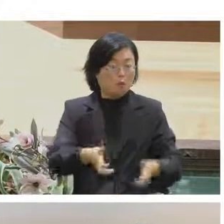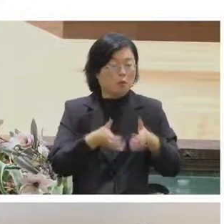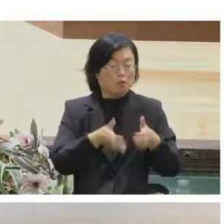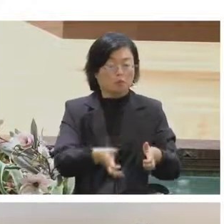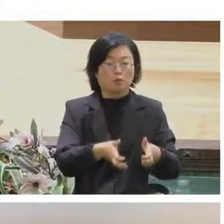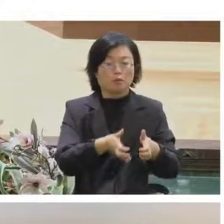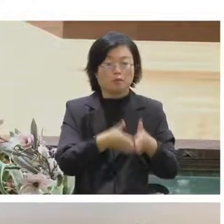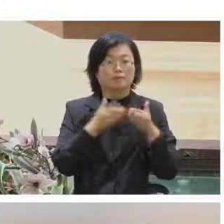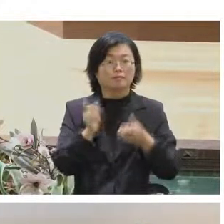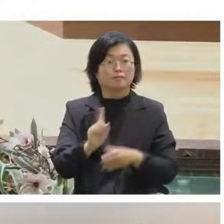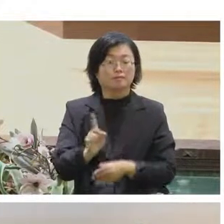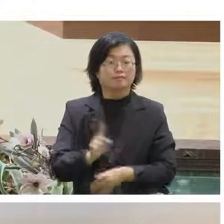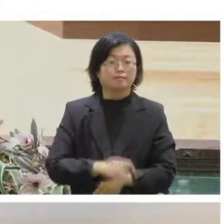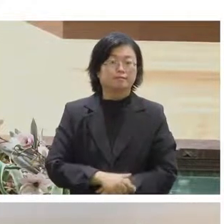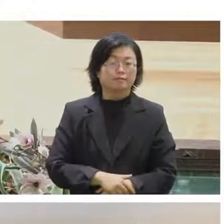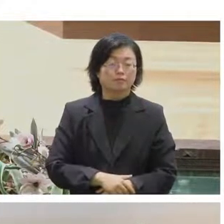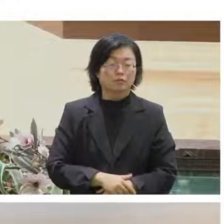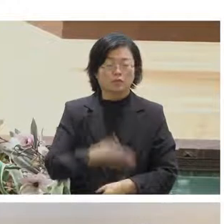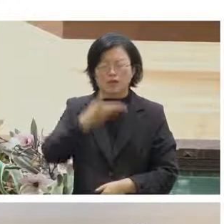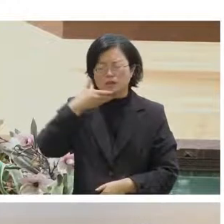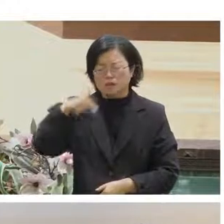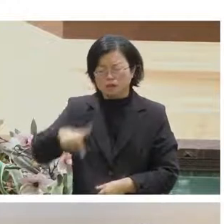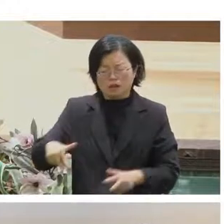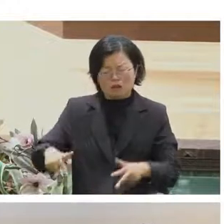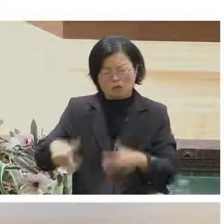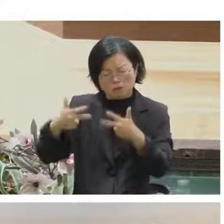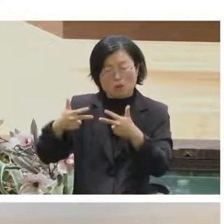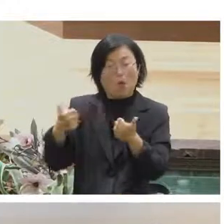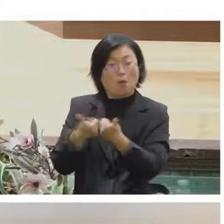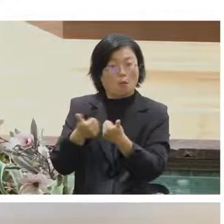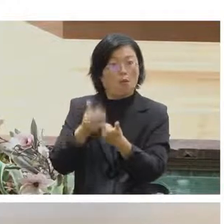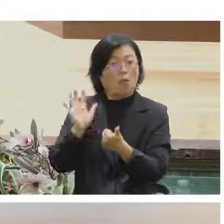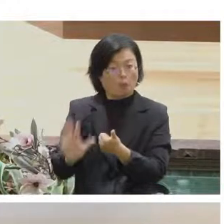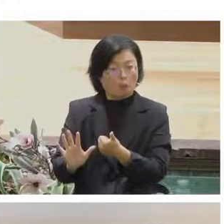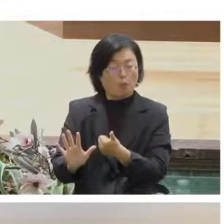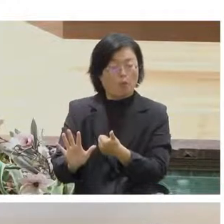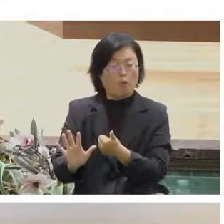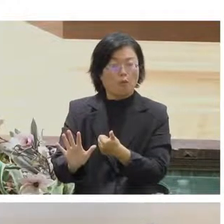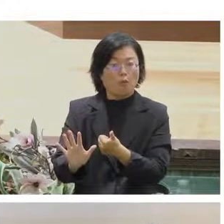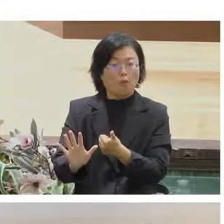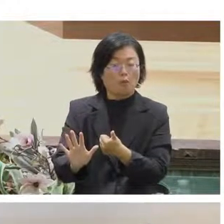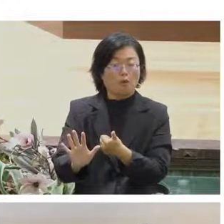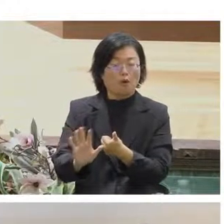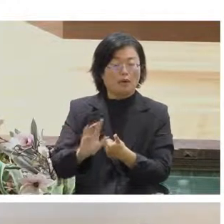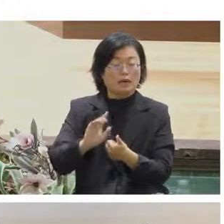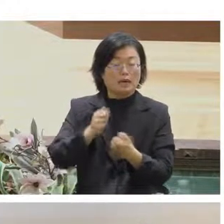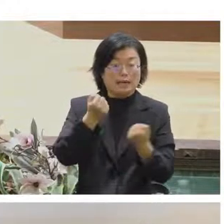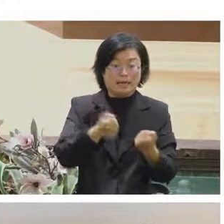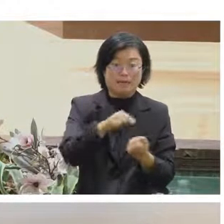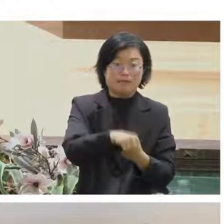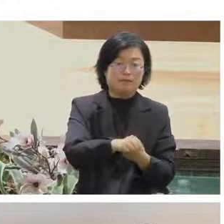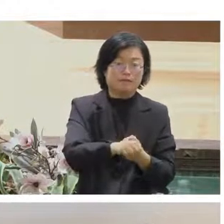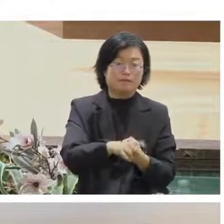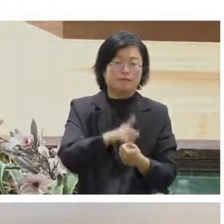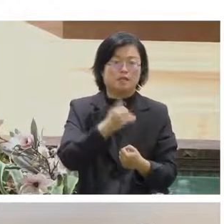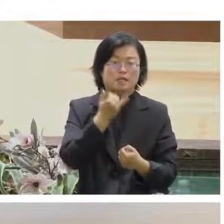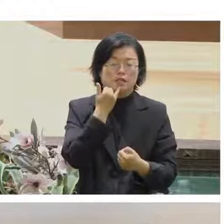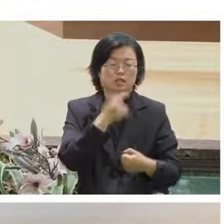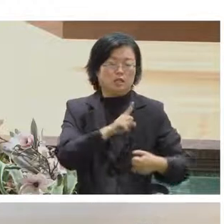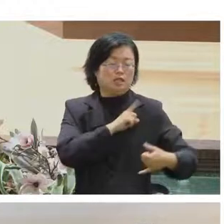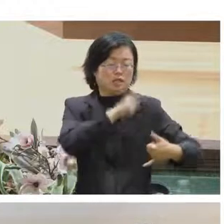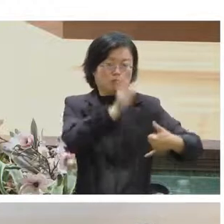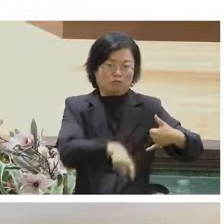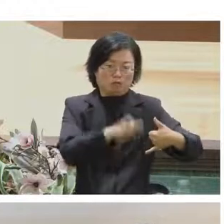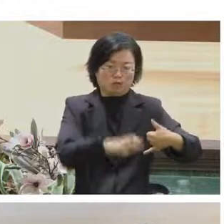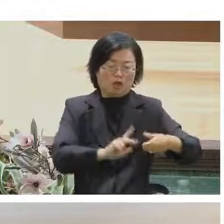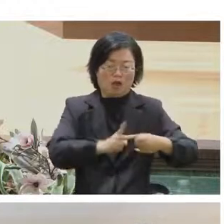上活動除了單項的視訊會議室之外我們其實在究極家這邊也有做一個可以單項或多項的